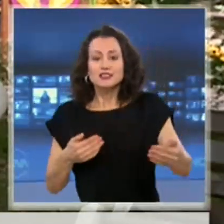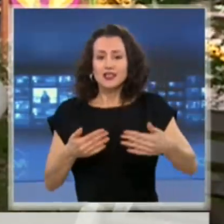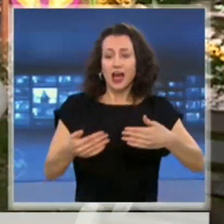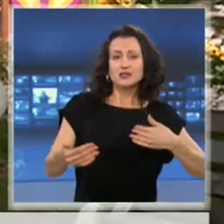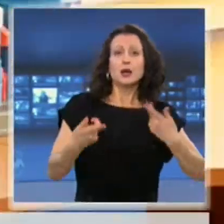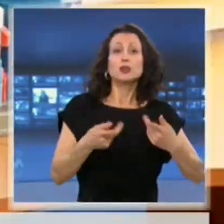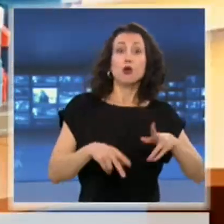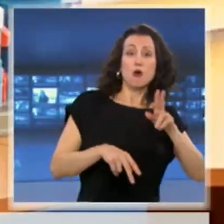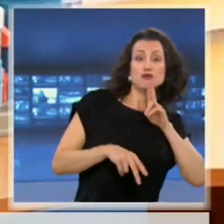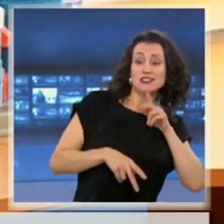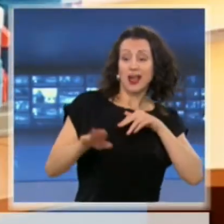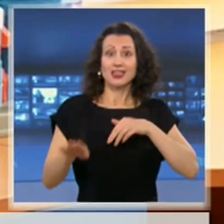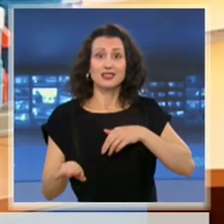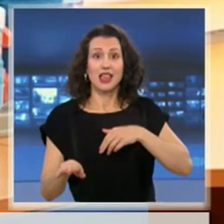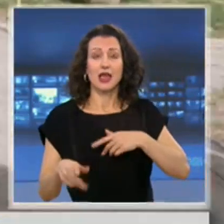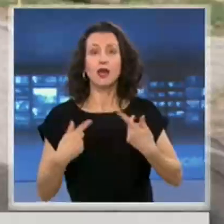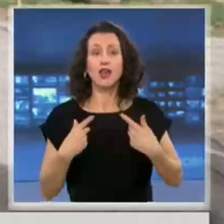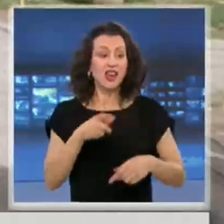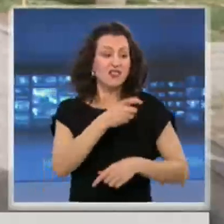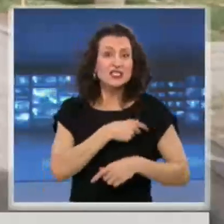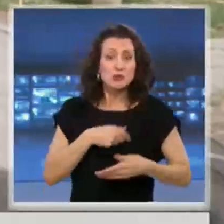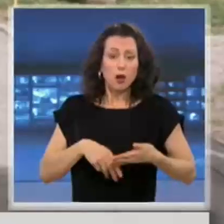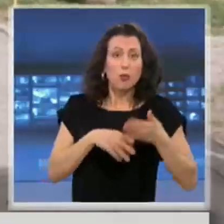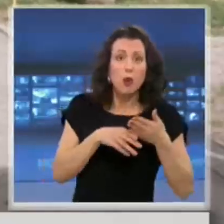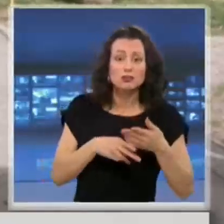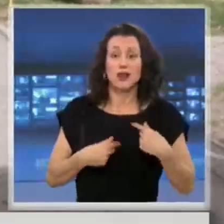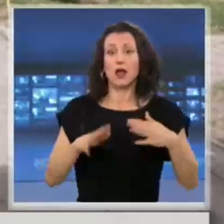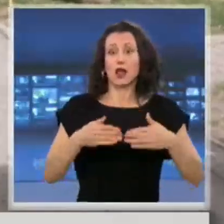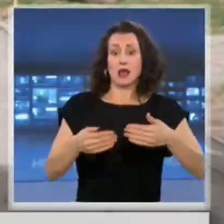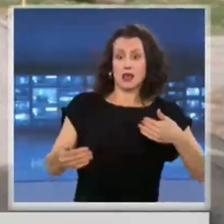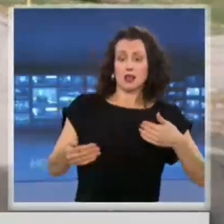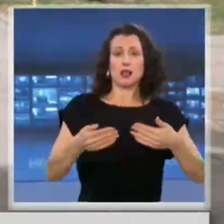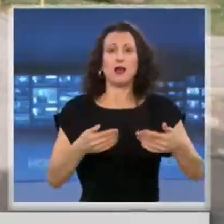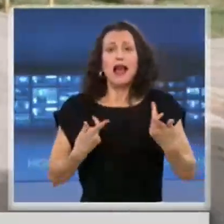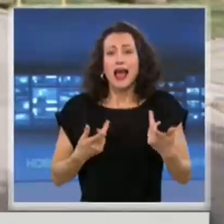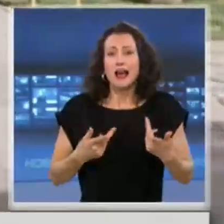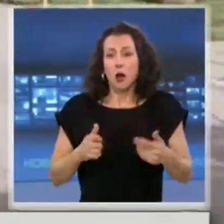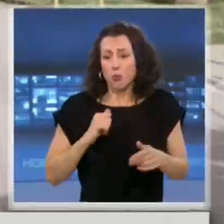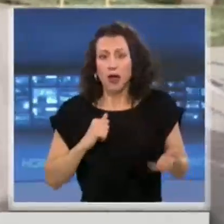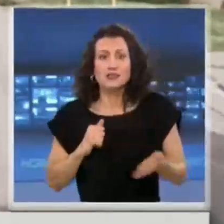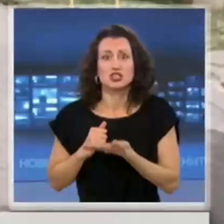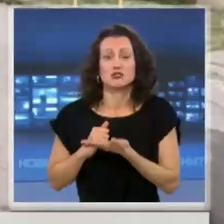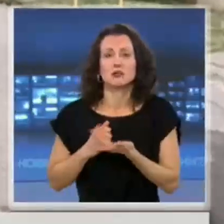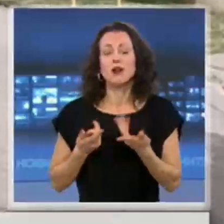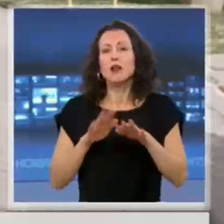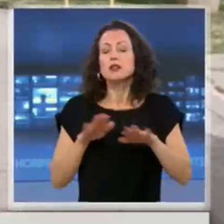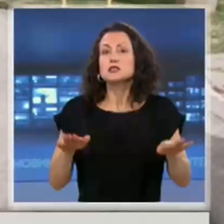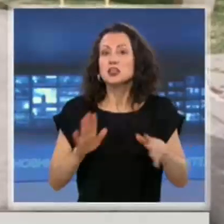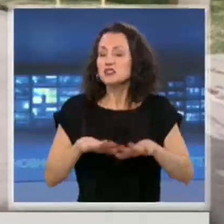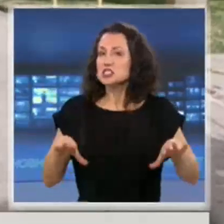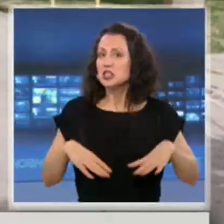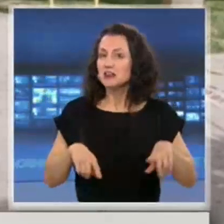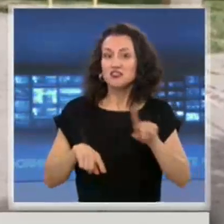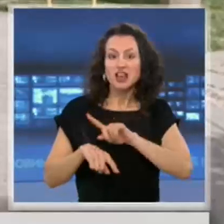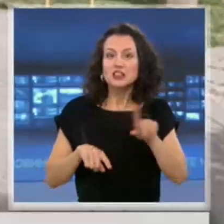помощник и възпитател и дете не може да съществува и това трябва да е ясно. Децата в детската градина, те не са деца, които не